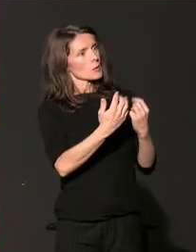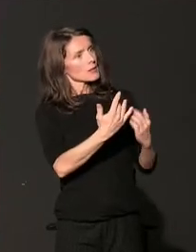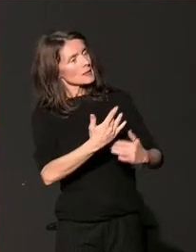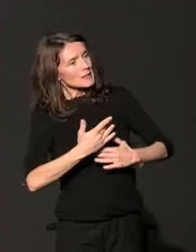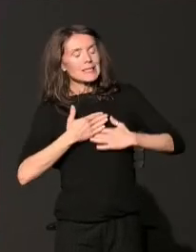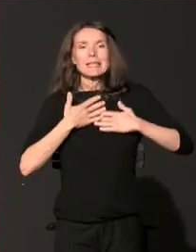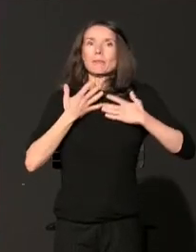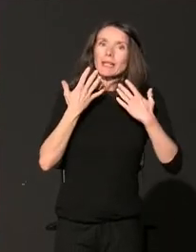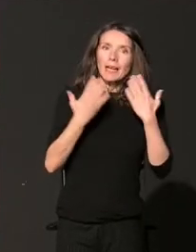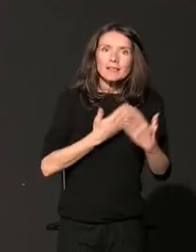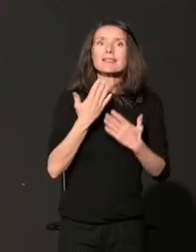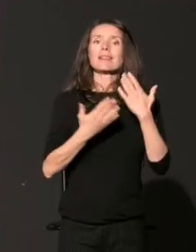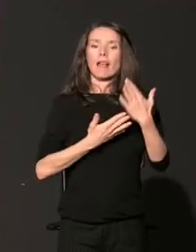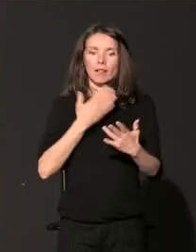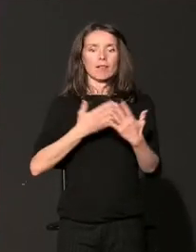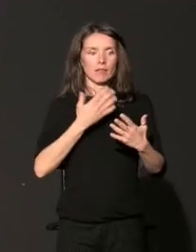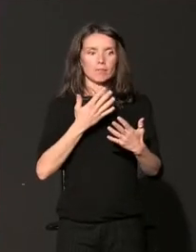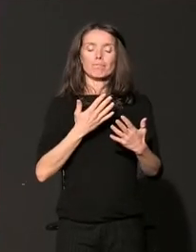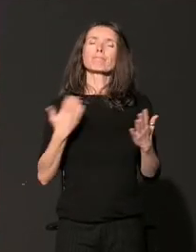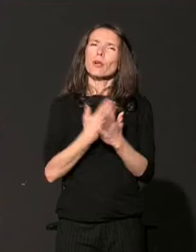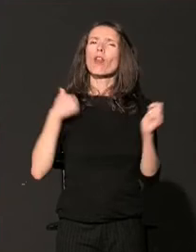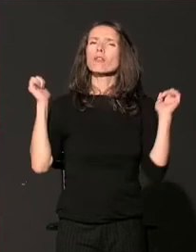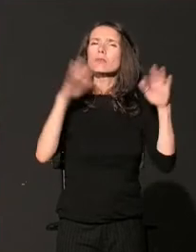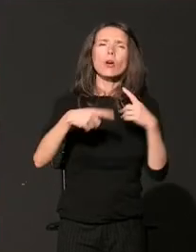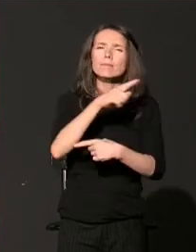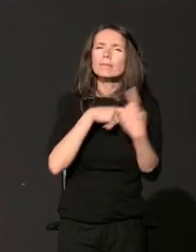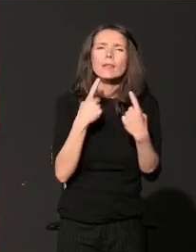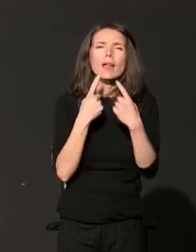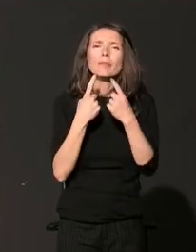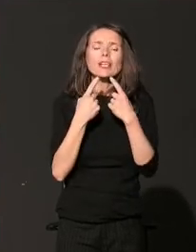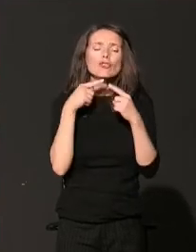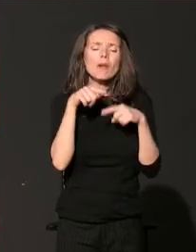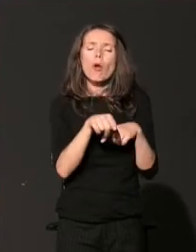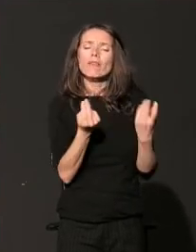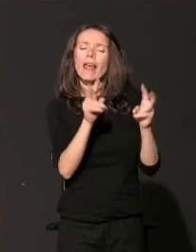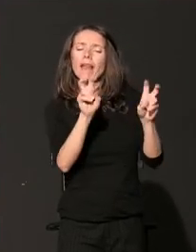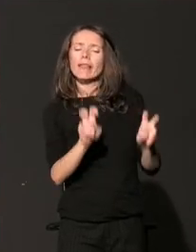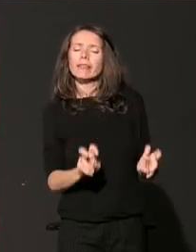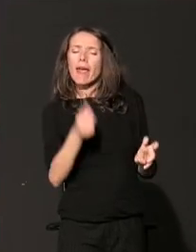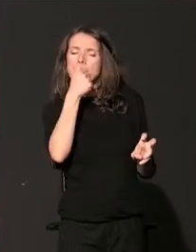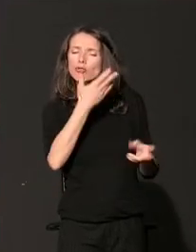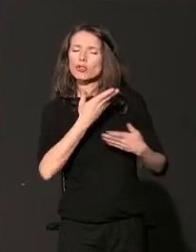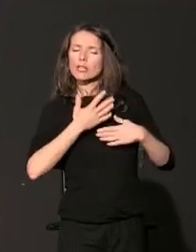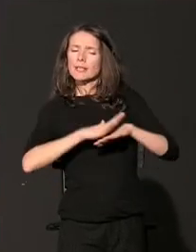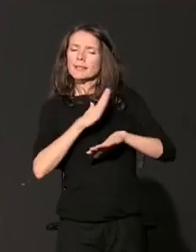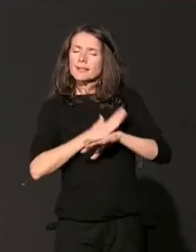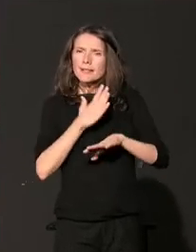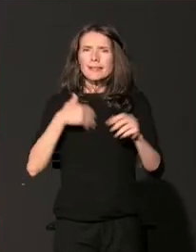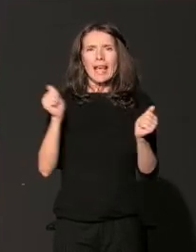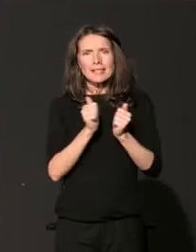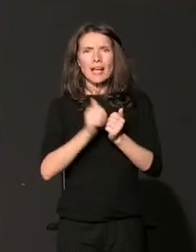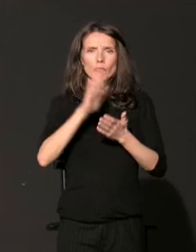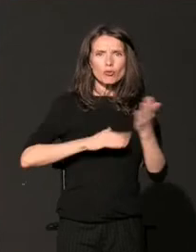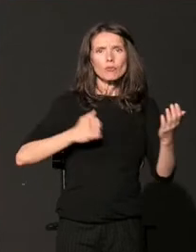smo se okupili da razgovaramo o pitanjima koja nas motivišu i zajednički pokreću na akciju i koja doprinose